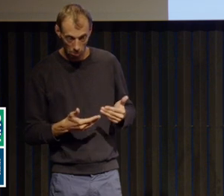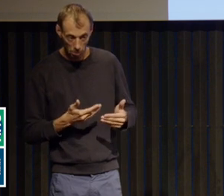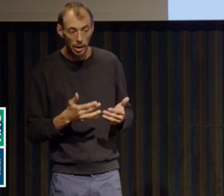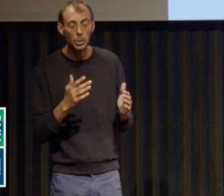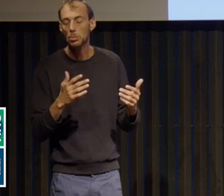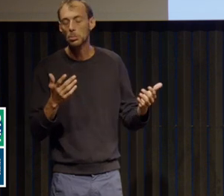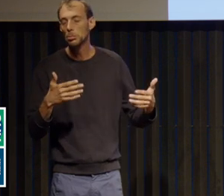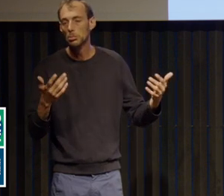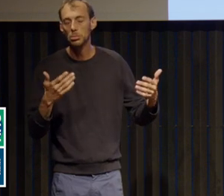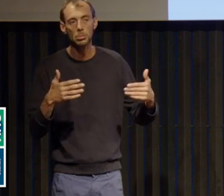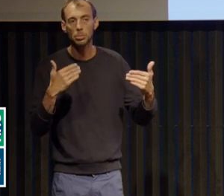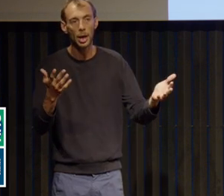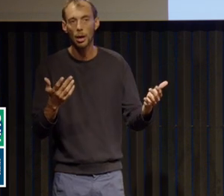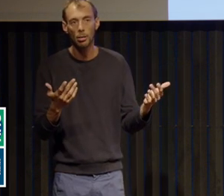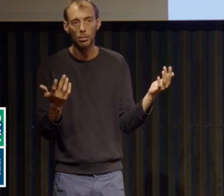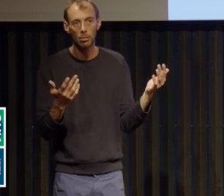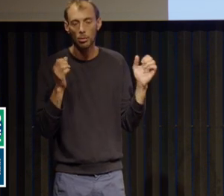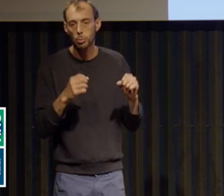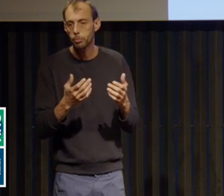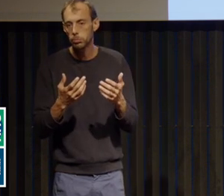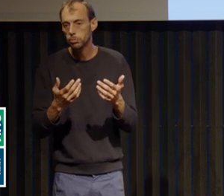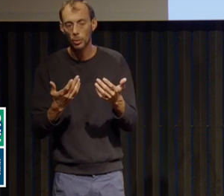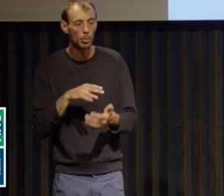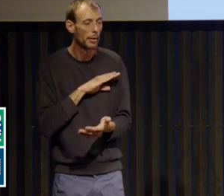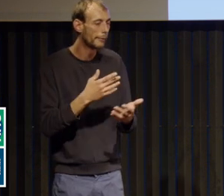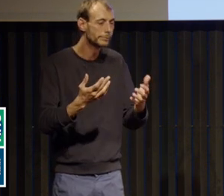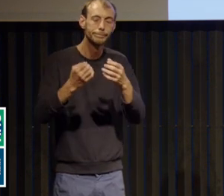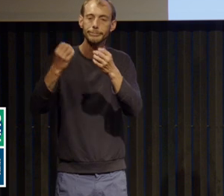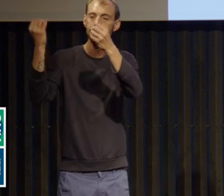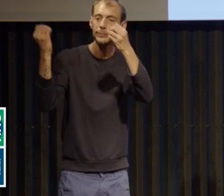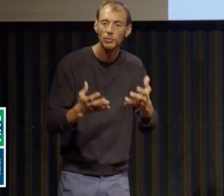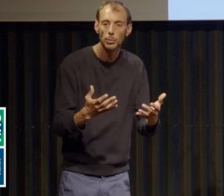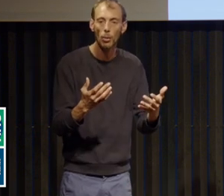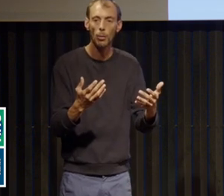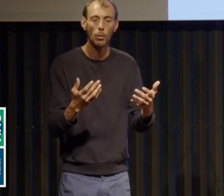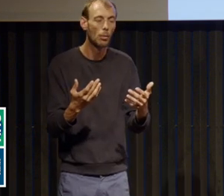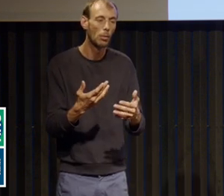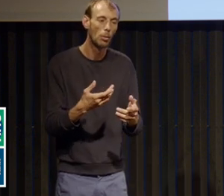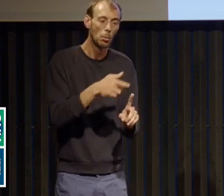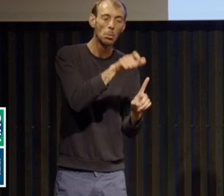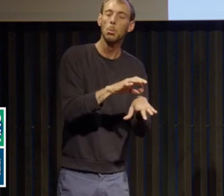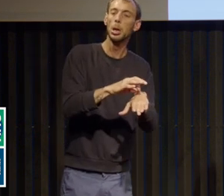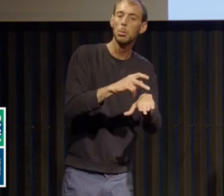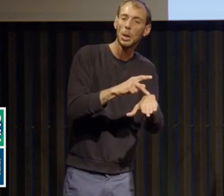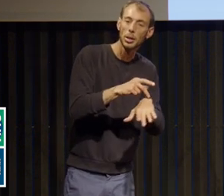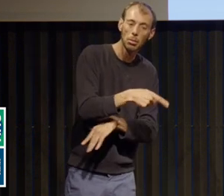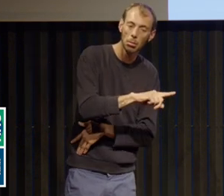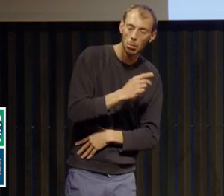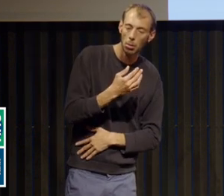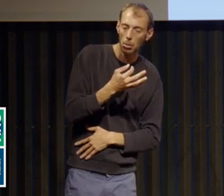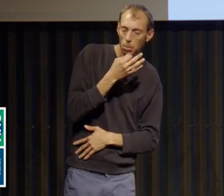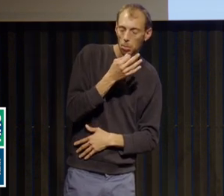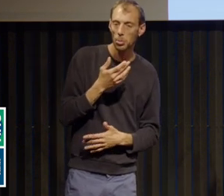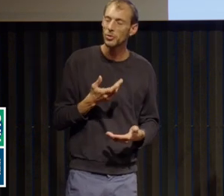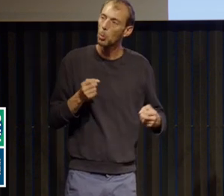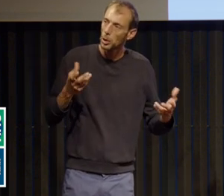dans certaines occasions, qui peuvent être tout simplement l'occasion de perte du poids, eh bien, la perte de poids a commencé.